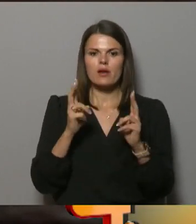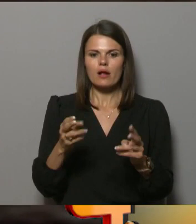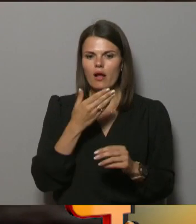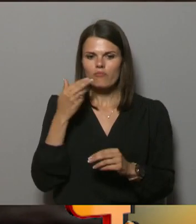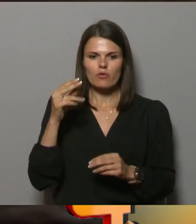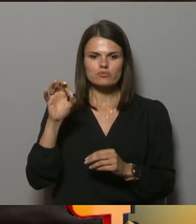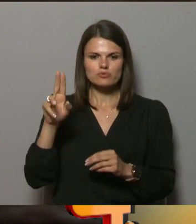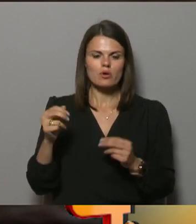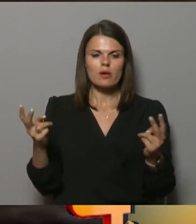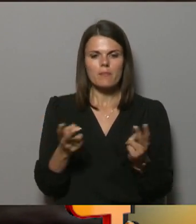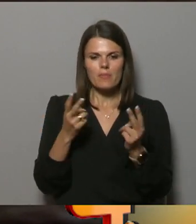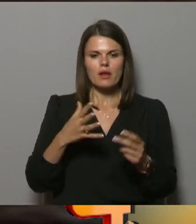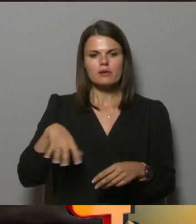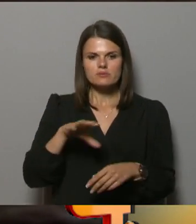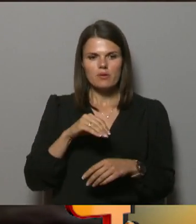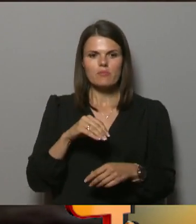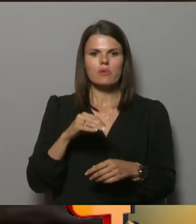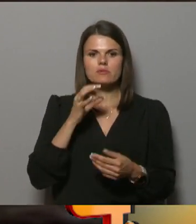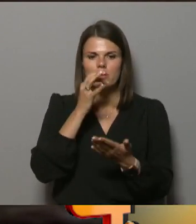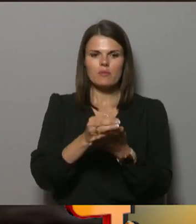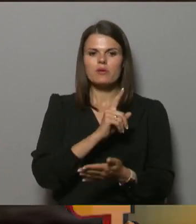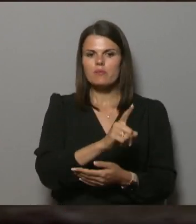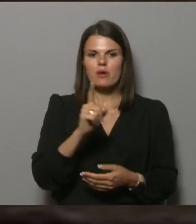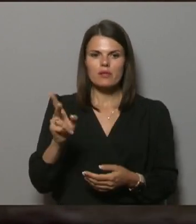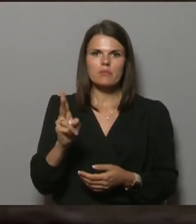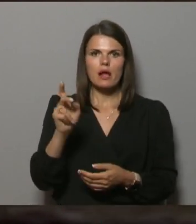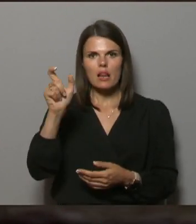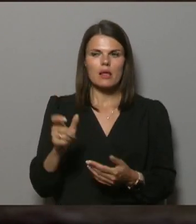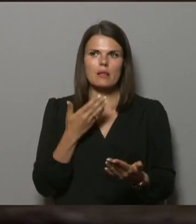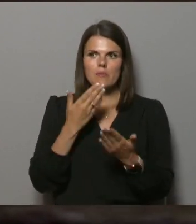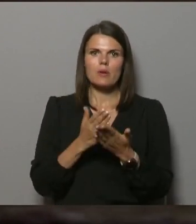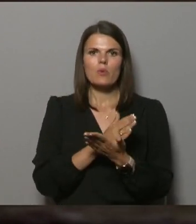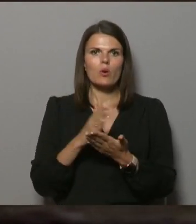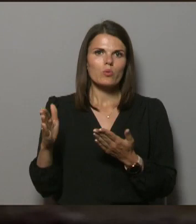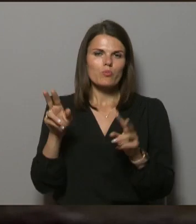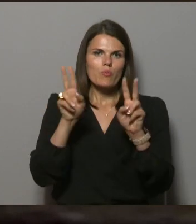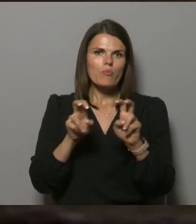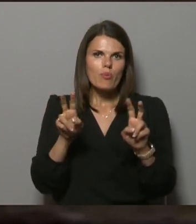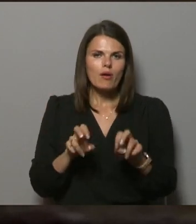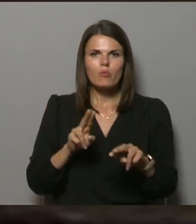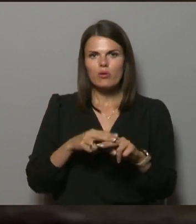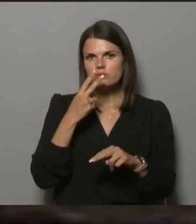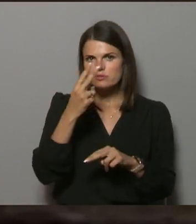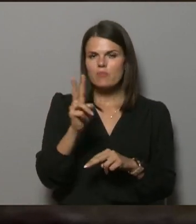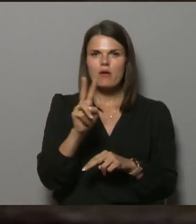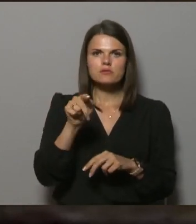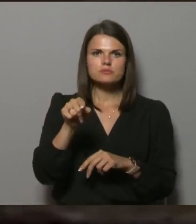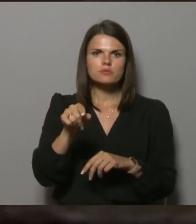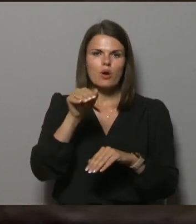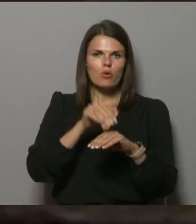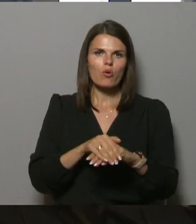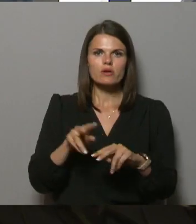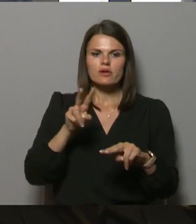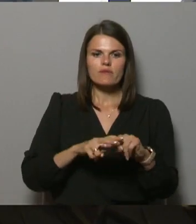Parasti mēs rēģējam uz katru klienta pieteikumu un arī rūpīgi viņu pārbaudam un skatamies, kas tajā konkrētajā vietā ir